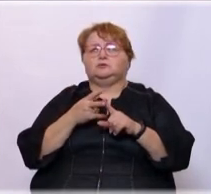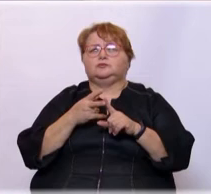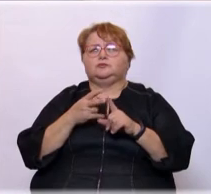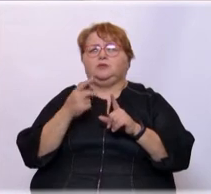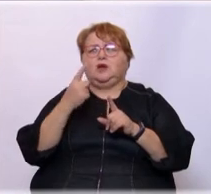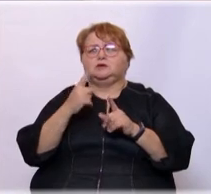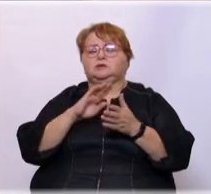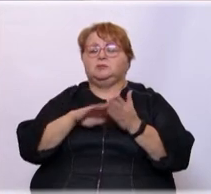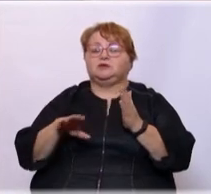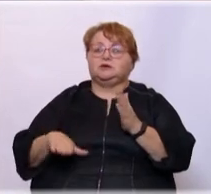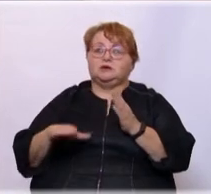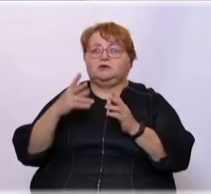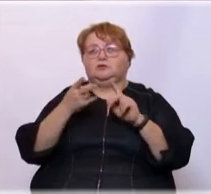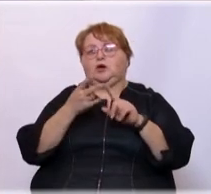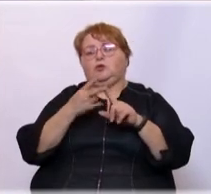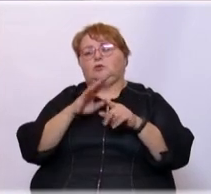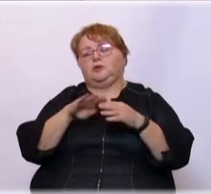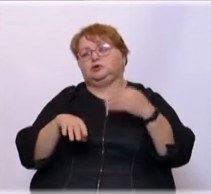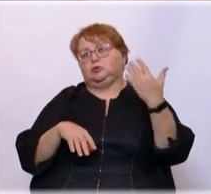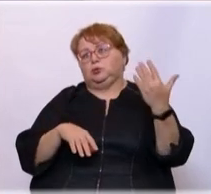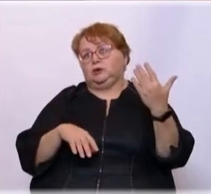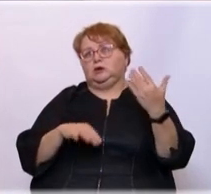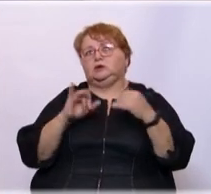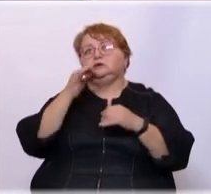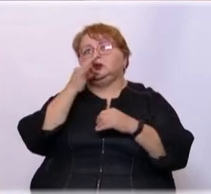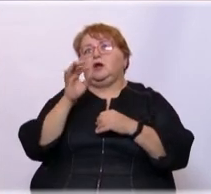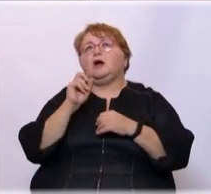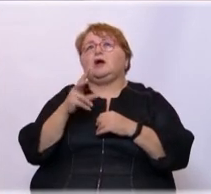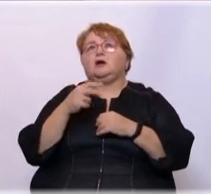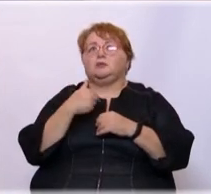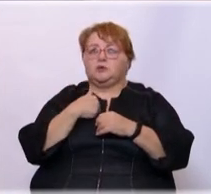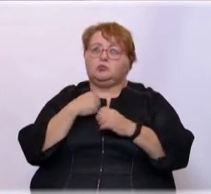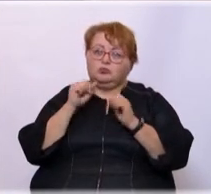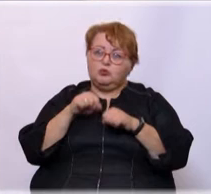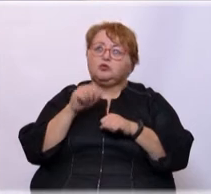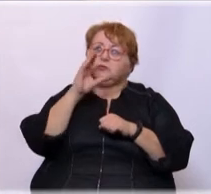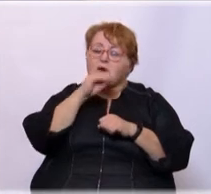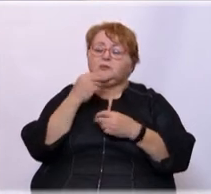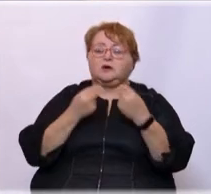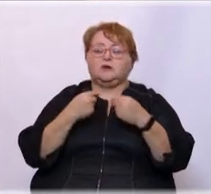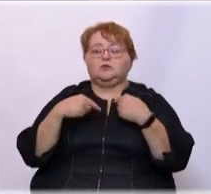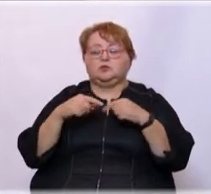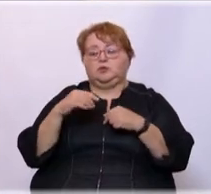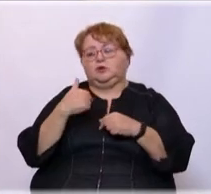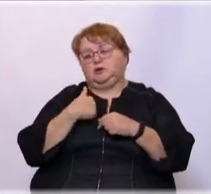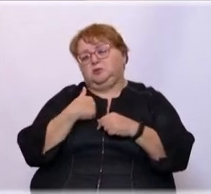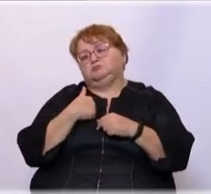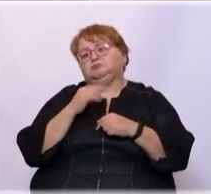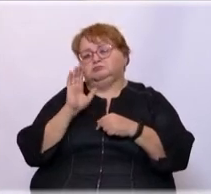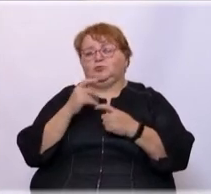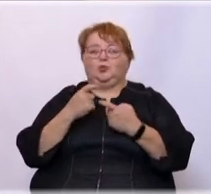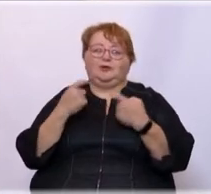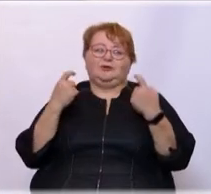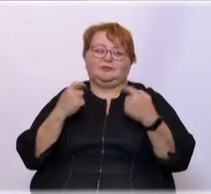Один без ноги, второй без руки. И сказали, а как мы, мы же не можем играть в футбол? Я машинально сказал им с